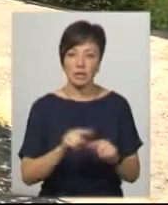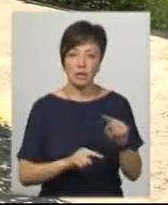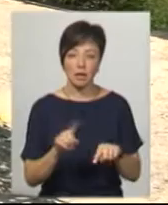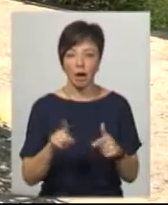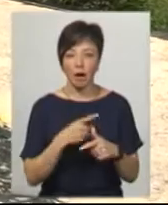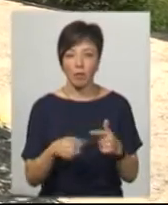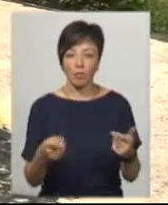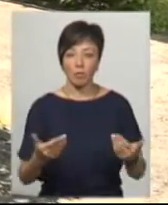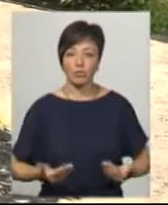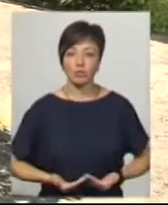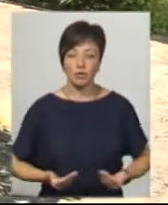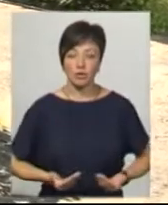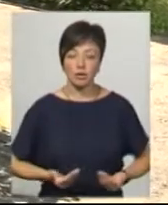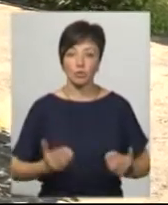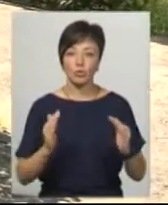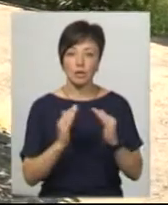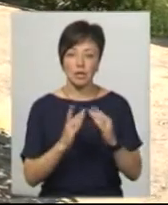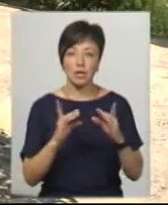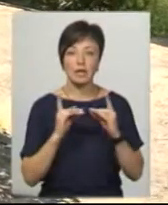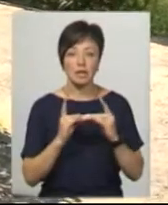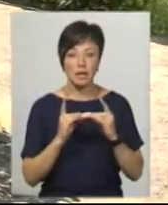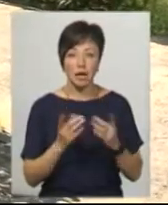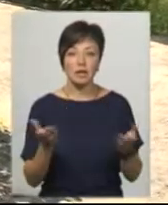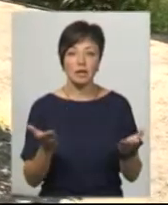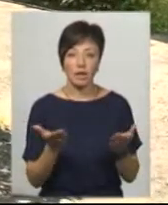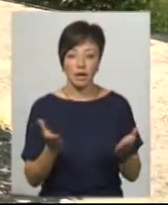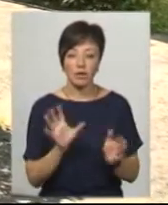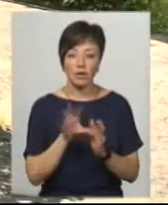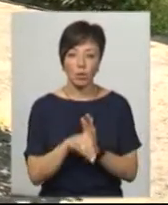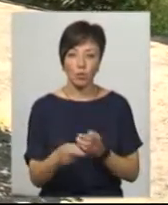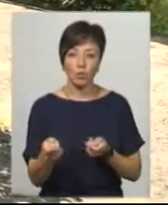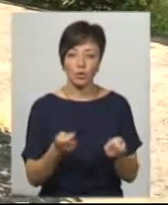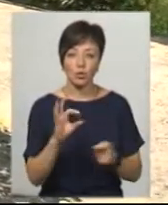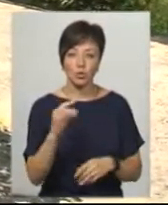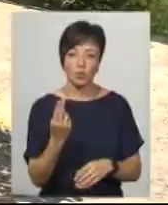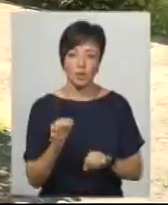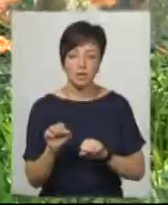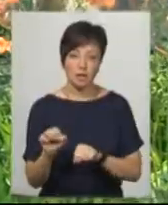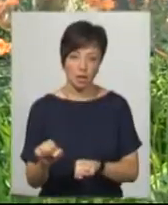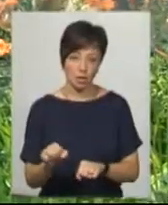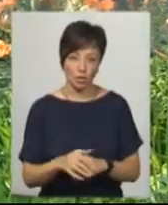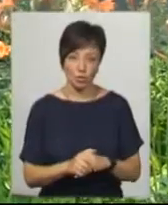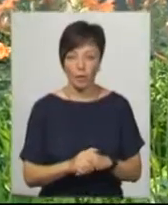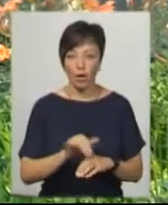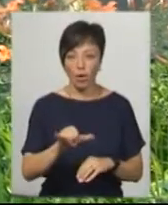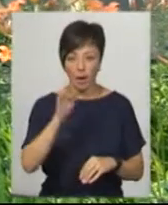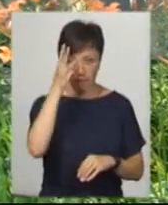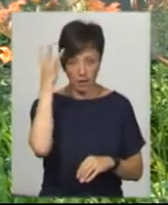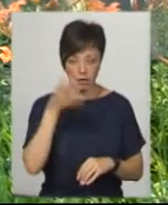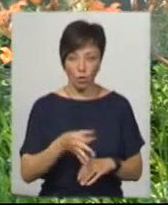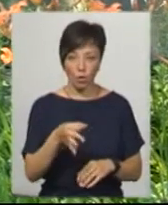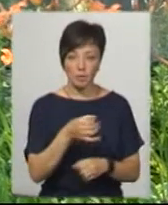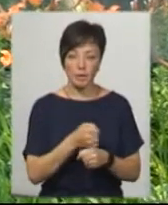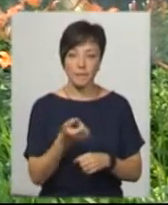в будинках-інтернатах, які відносяться до управління соціального захисту. У Хмельницькій області